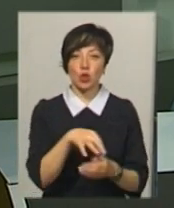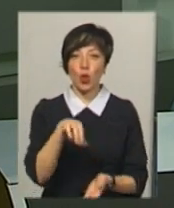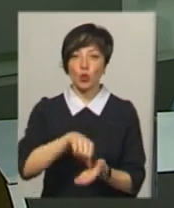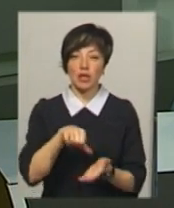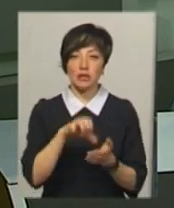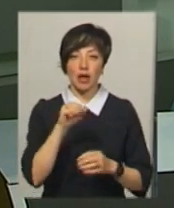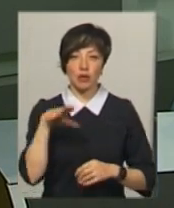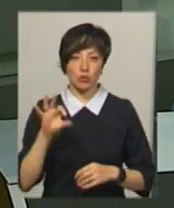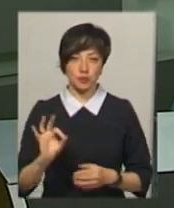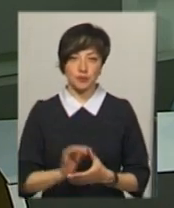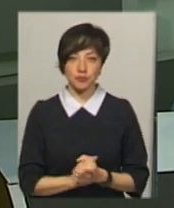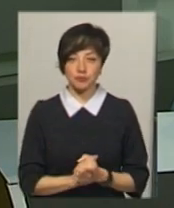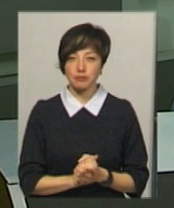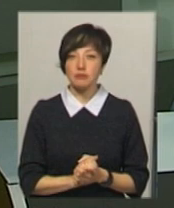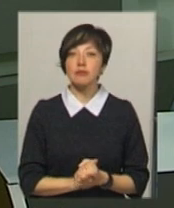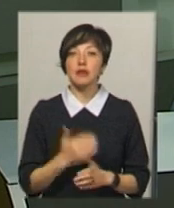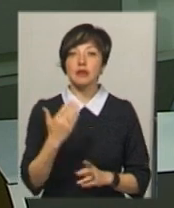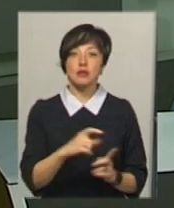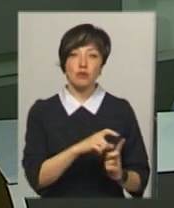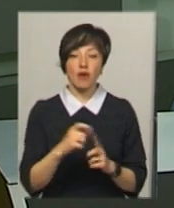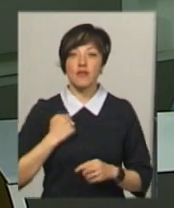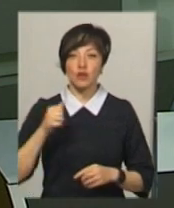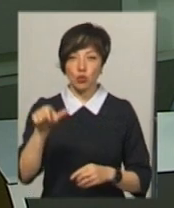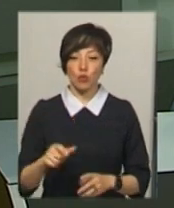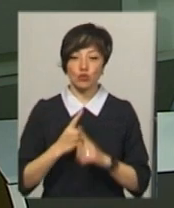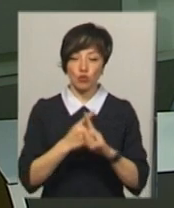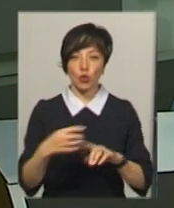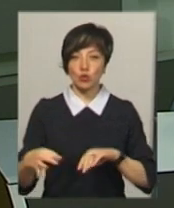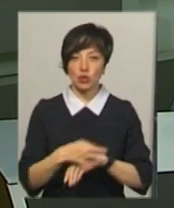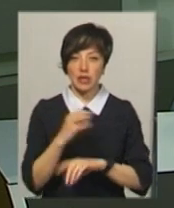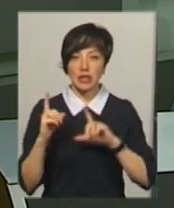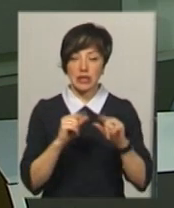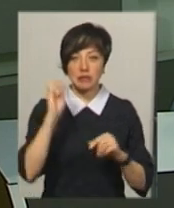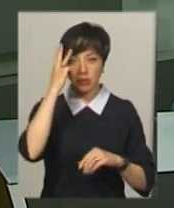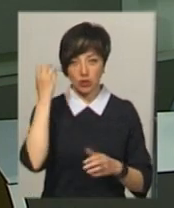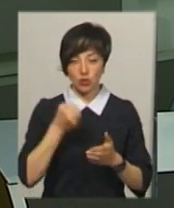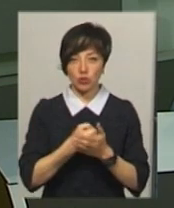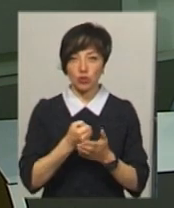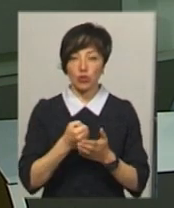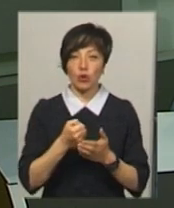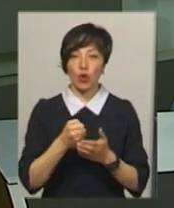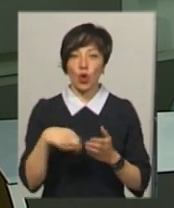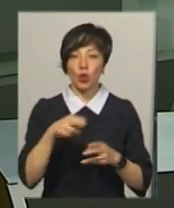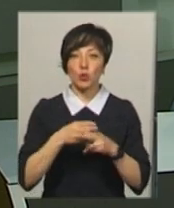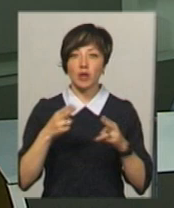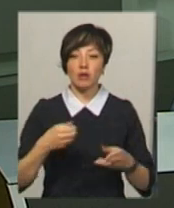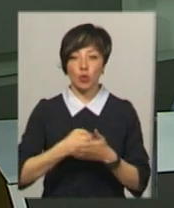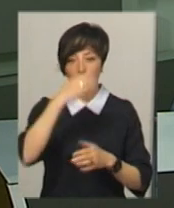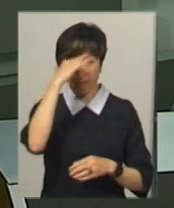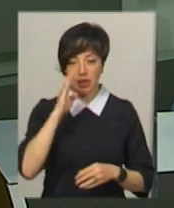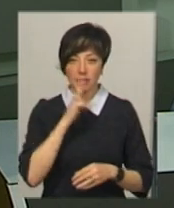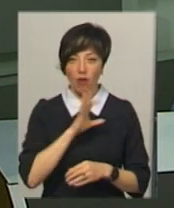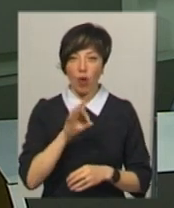'єднаних сил Олександра Дармароса. За словами військового, у супроводі дружини їхали з Кмельницького в селище міського типу Дунаївці до батьків.